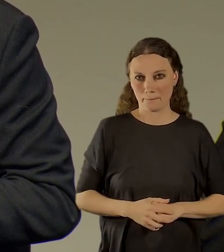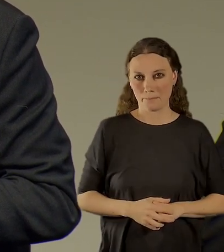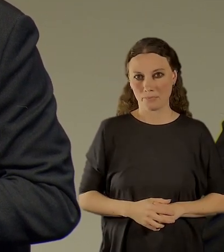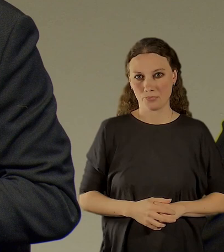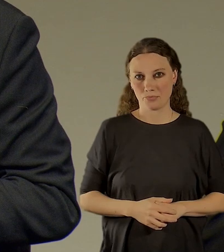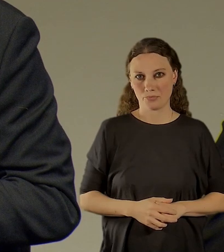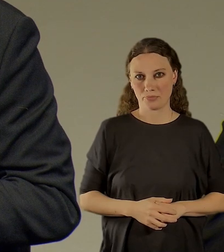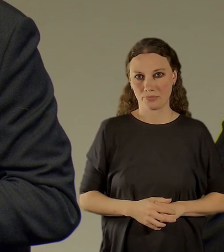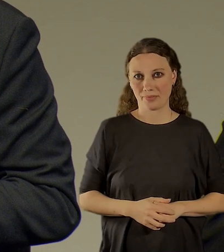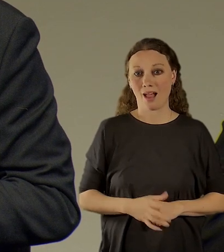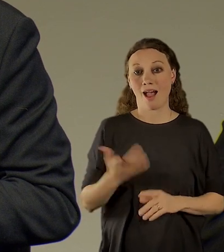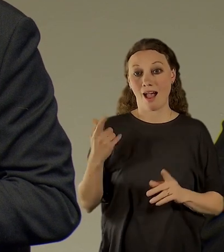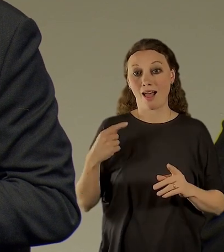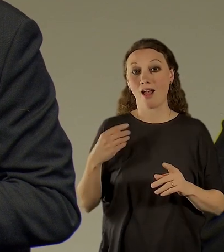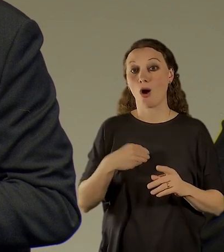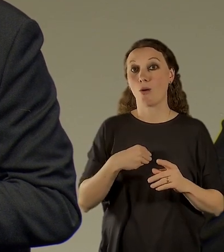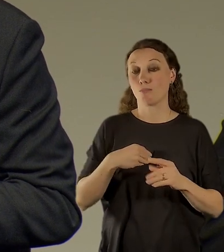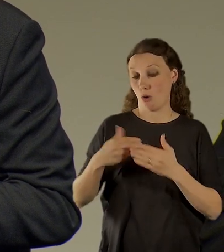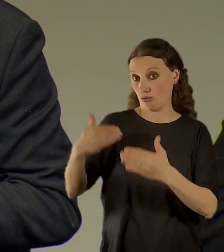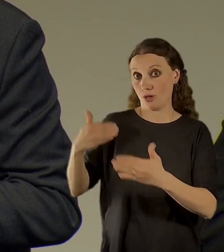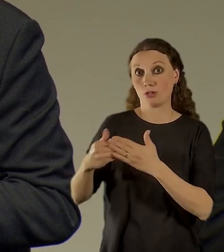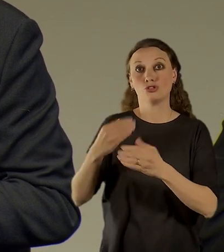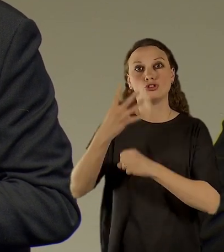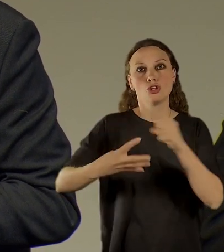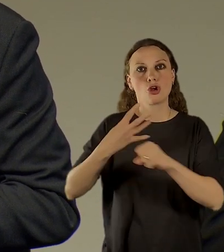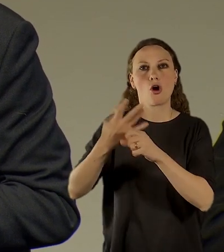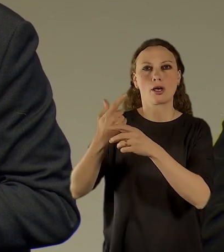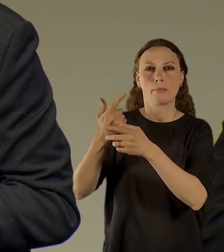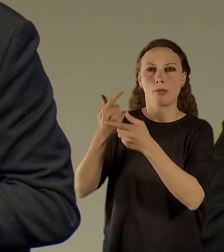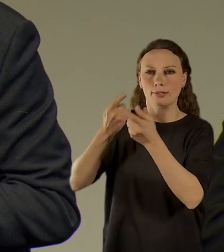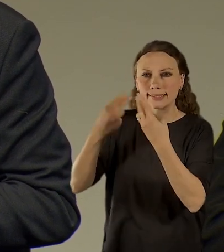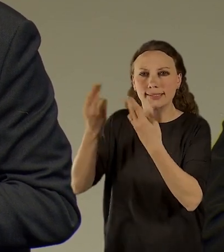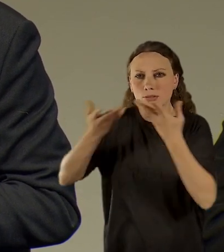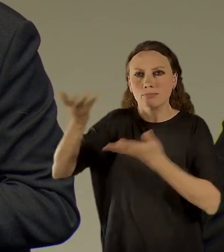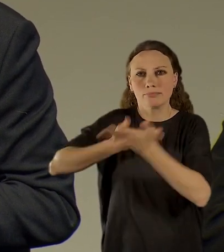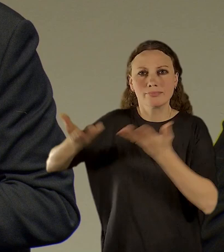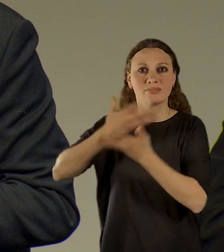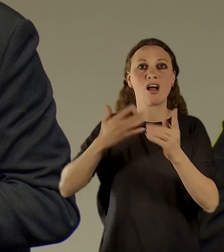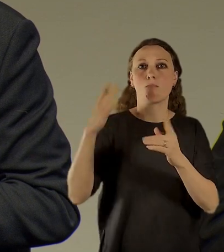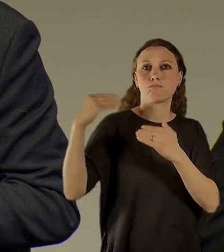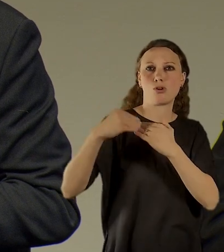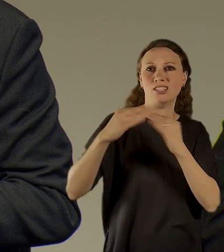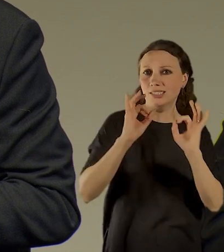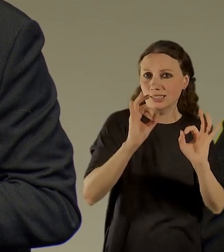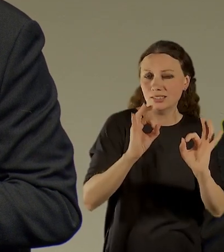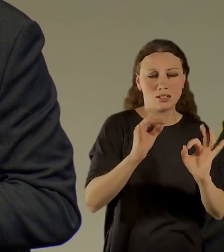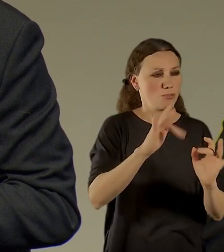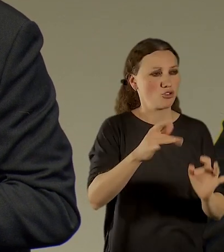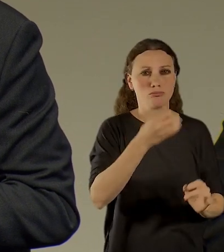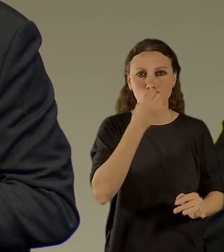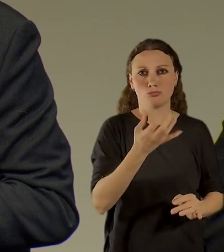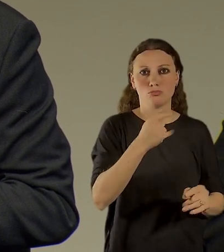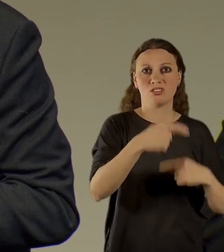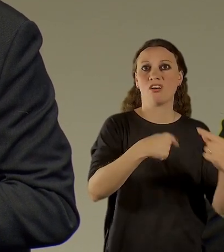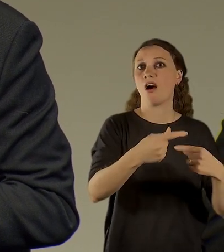ale bohužel za celou dobu, za celý ty čtyři roky, přestože nám bylo tvrzeno, že to je místo, které je úplně skvělé a všechno se připraví, tak vlastně